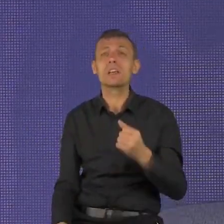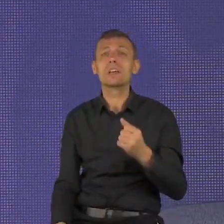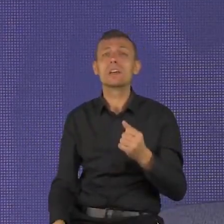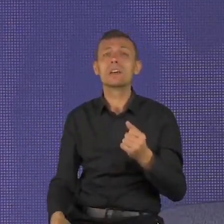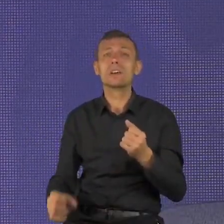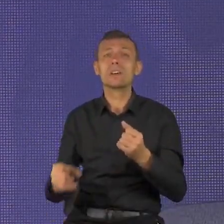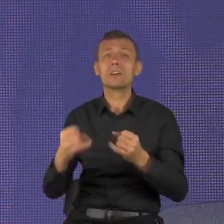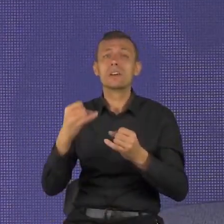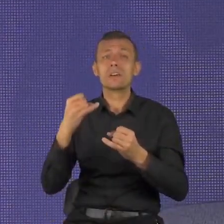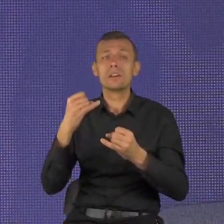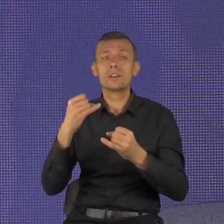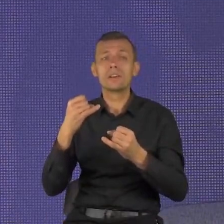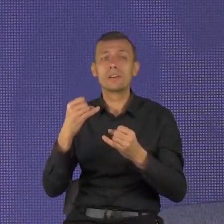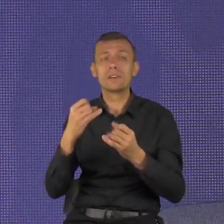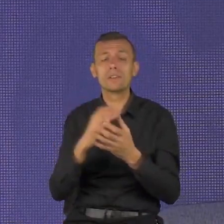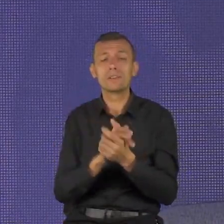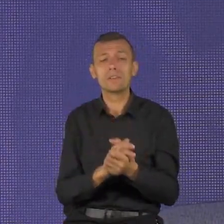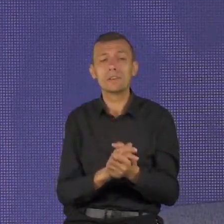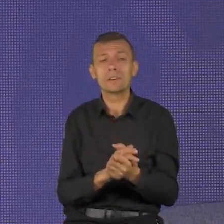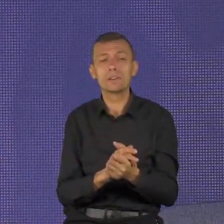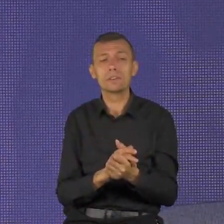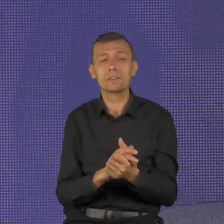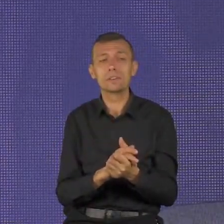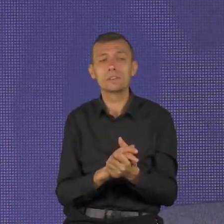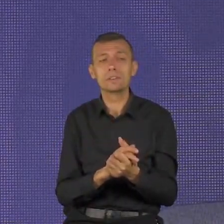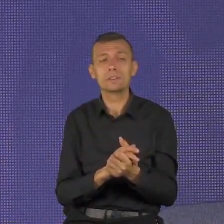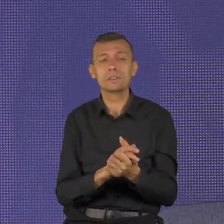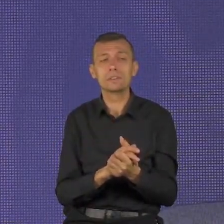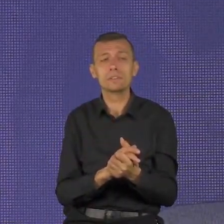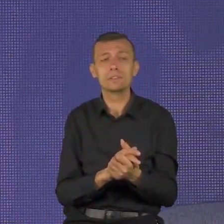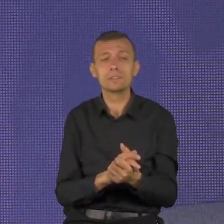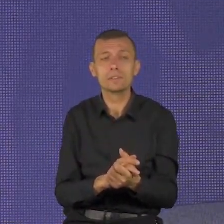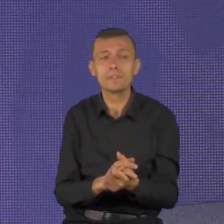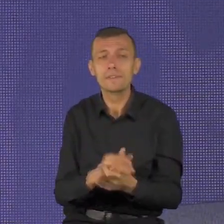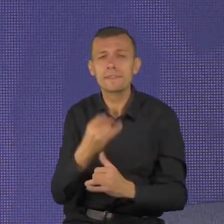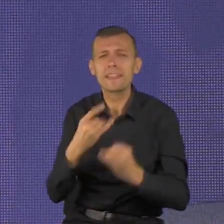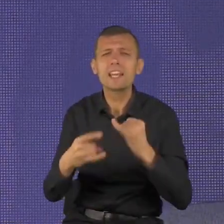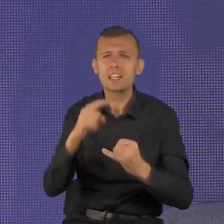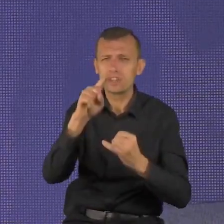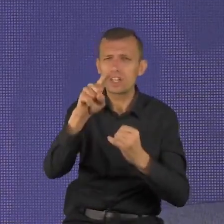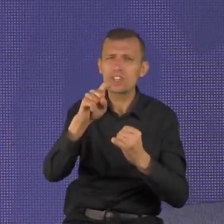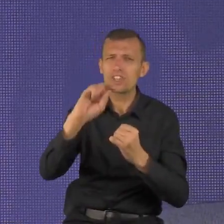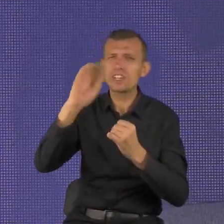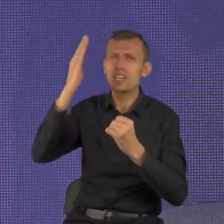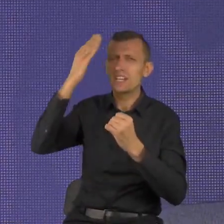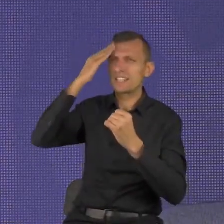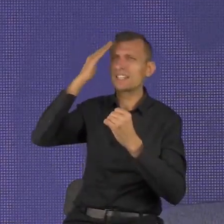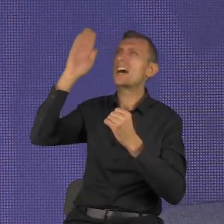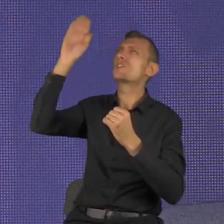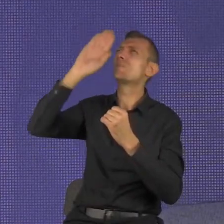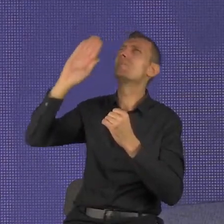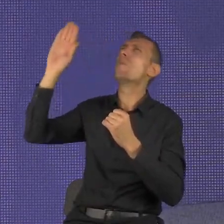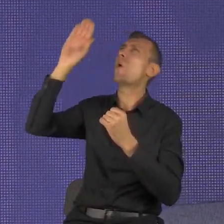Albo odwrotnie. Im lepiej znasz Boga i Chrystusa, tym większe masz poczucie własnej godności. Masz z Bogiem i z Chrystusem lepszą